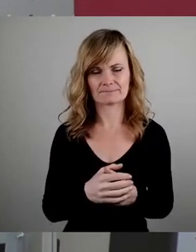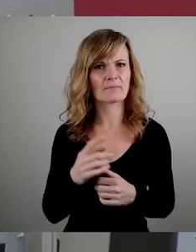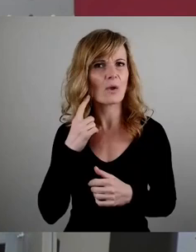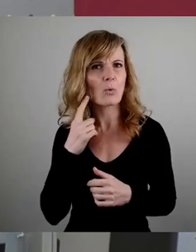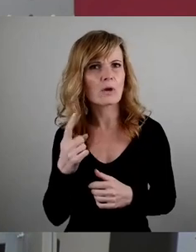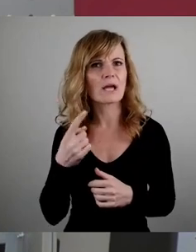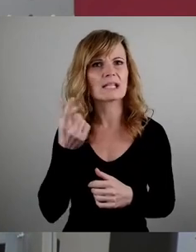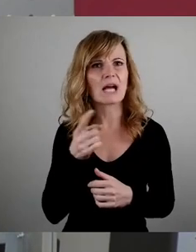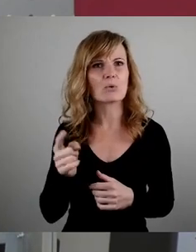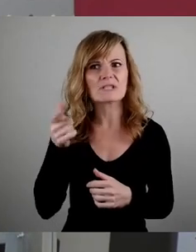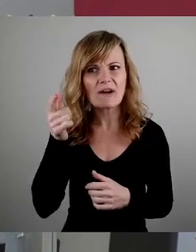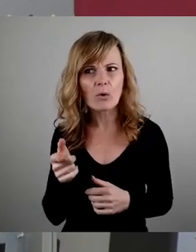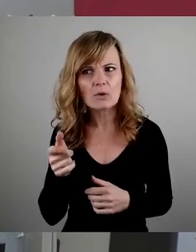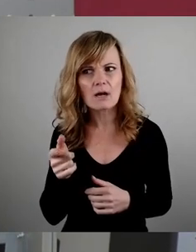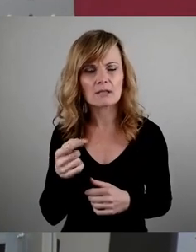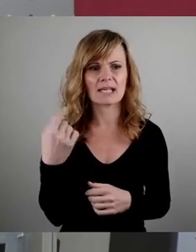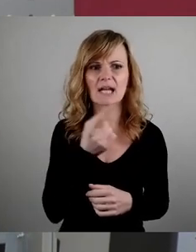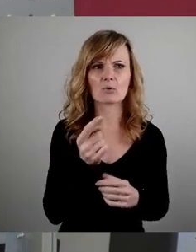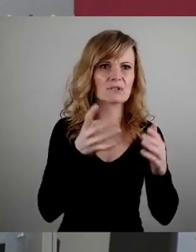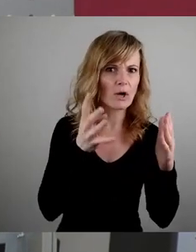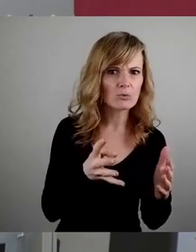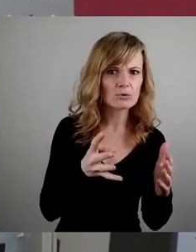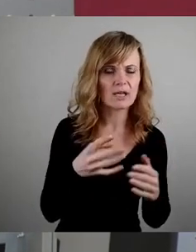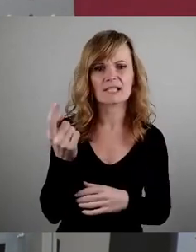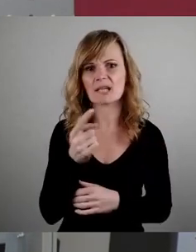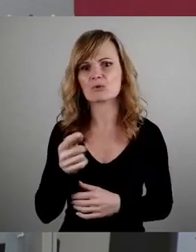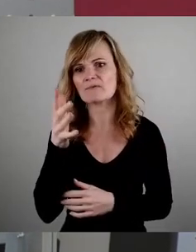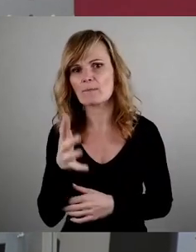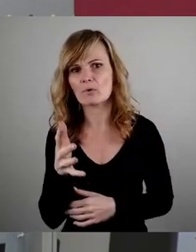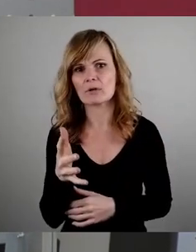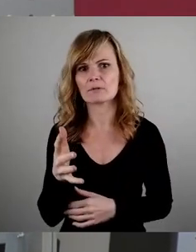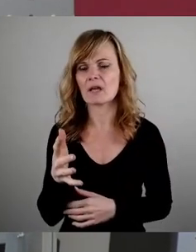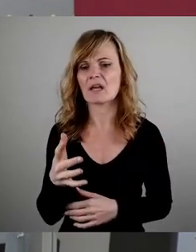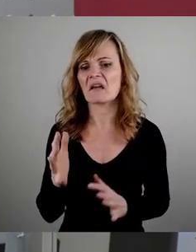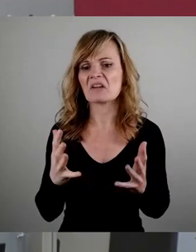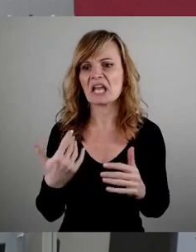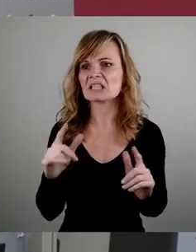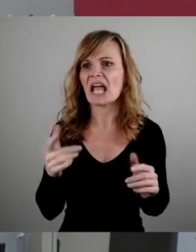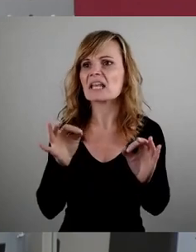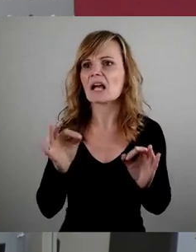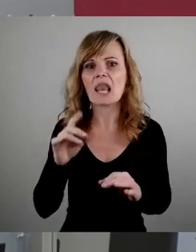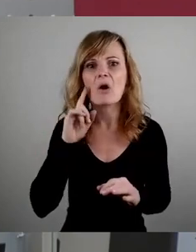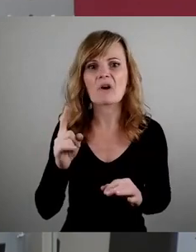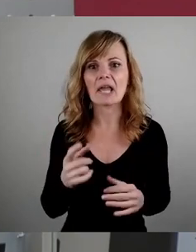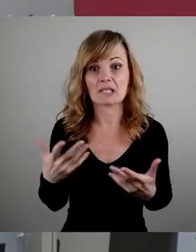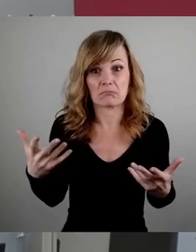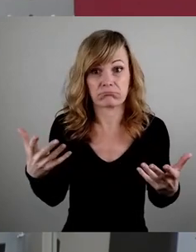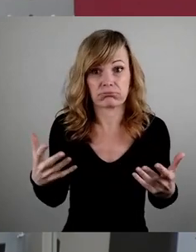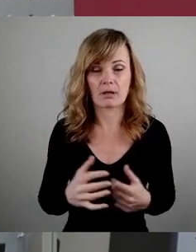standen im Raum, 1.900, 1.500, vielleicht weiß ich auch gar nicht mehr so genau, auf alle